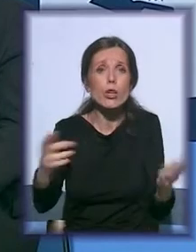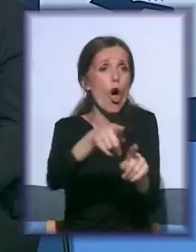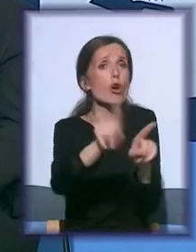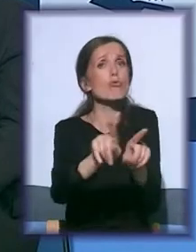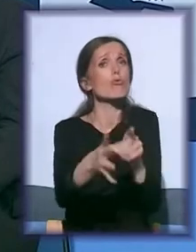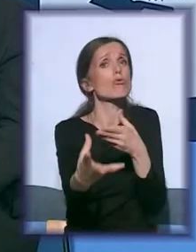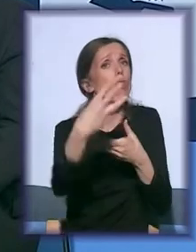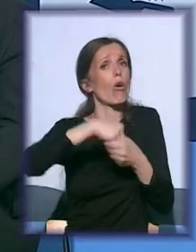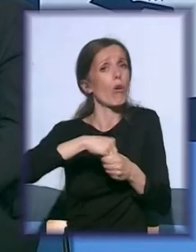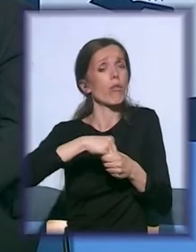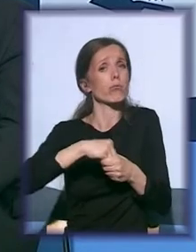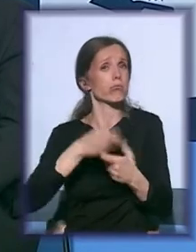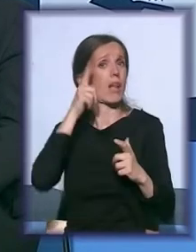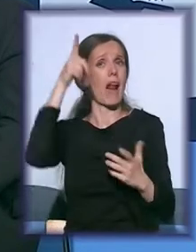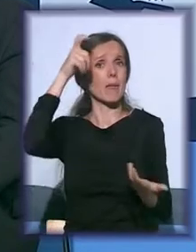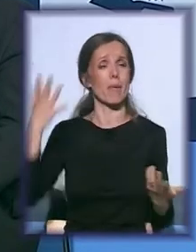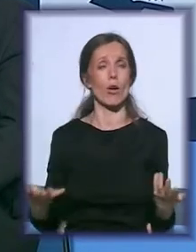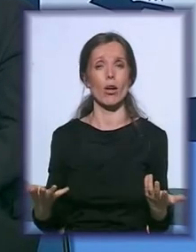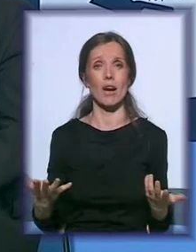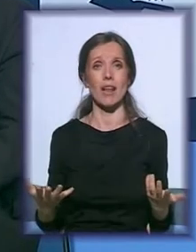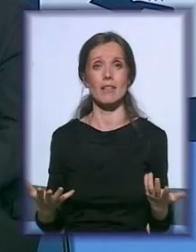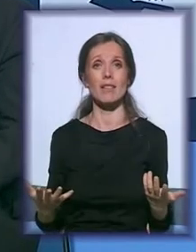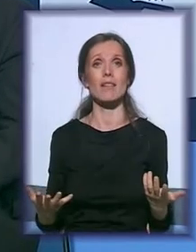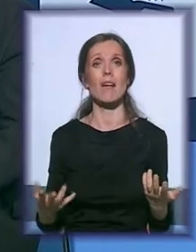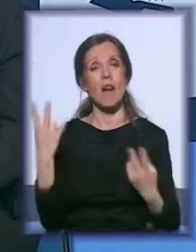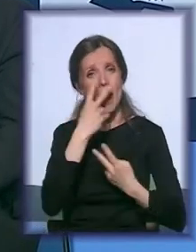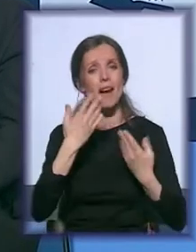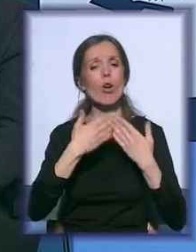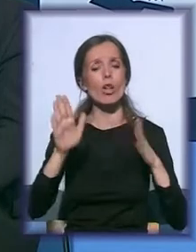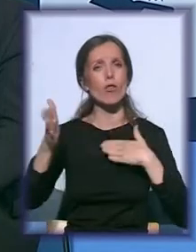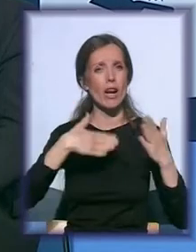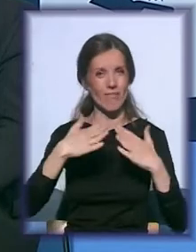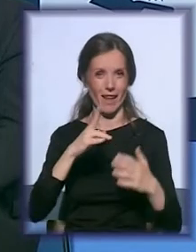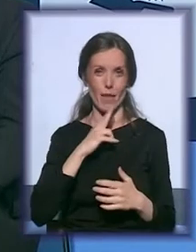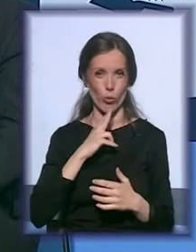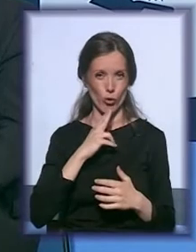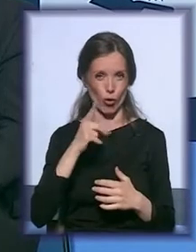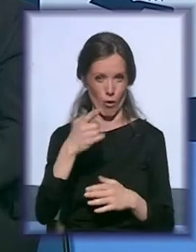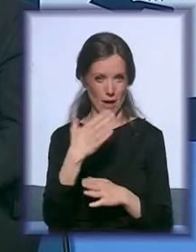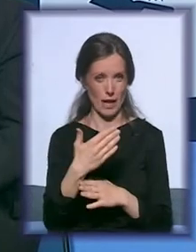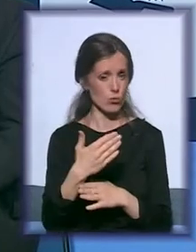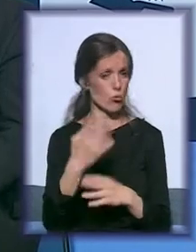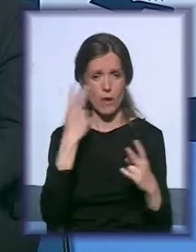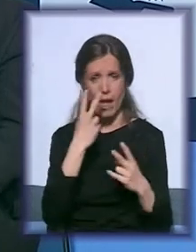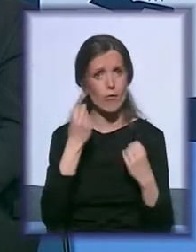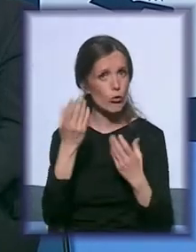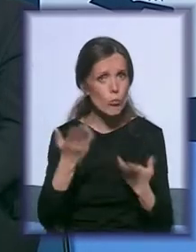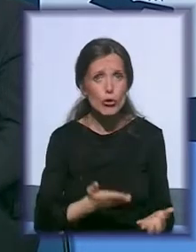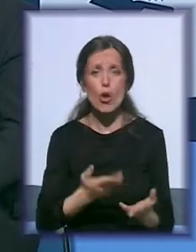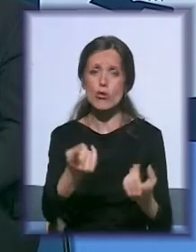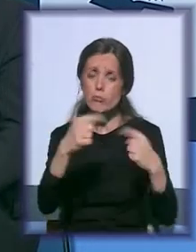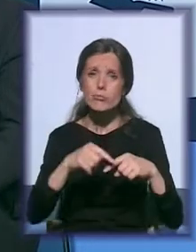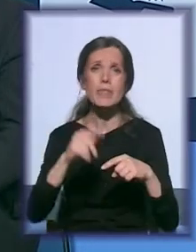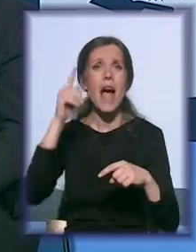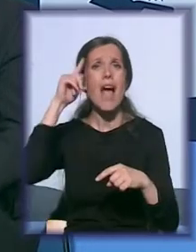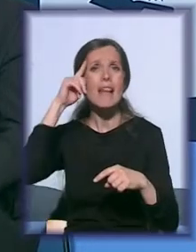gradu. Naravno da su Otvorena vrata agencije utorkom dobrodošla da razmenimo ideje i mišljenja. Čak nije